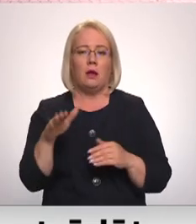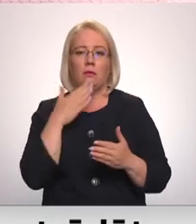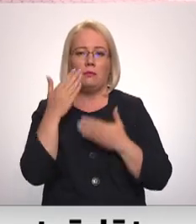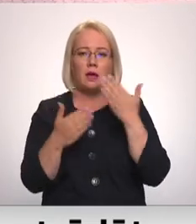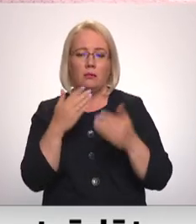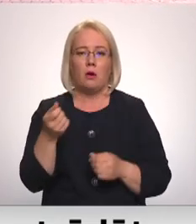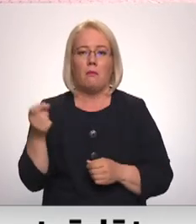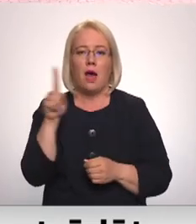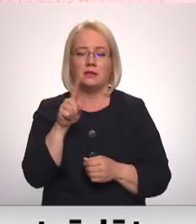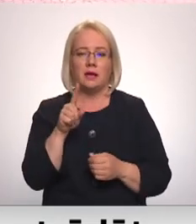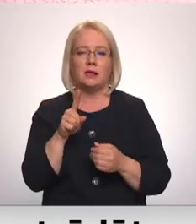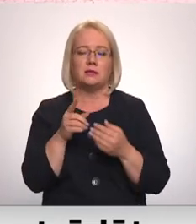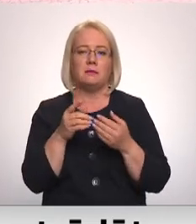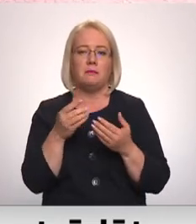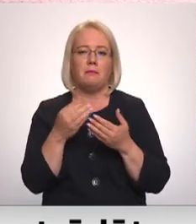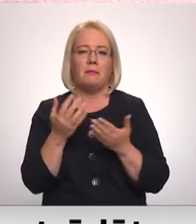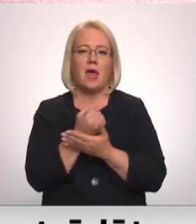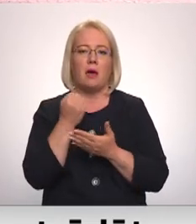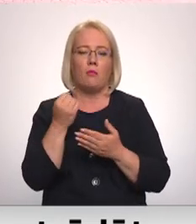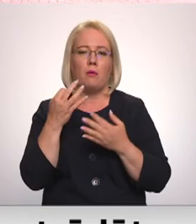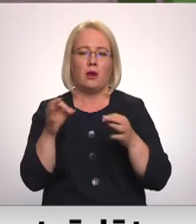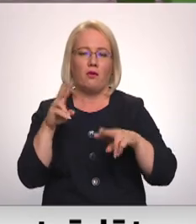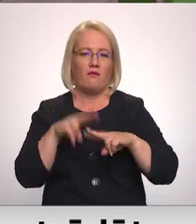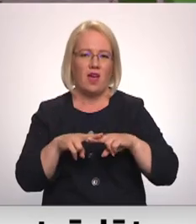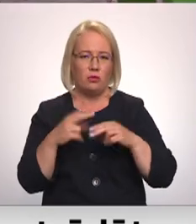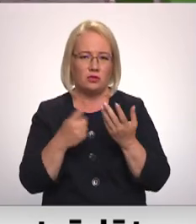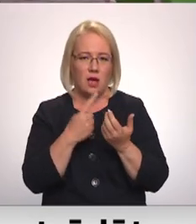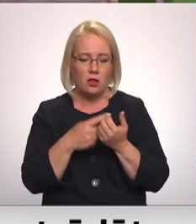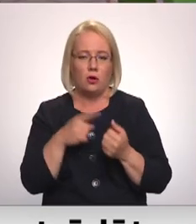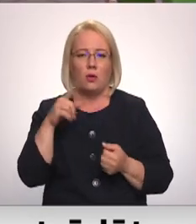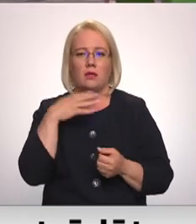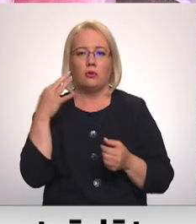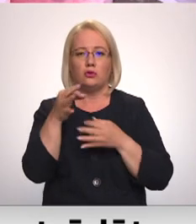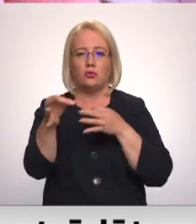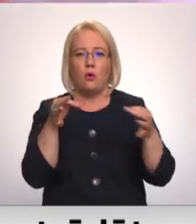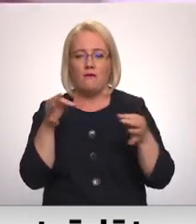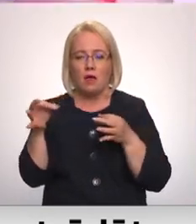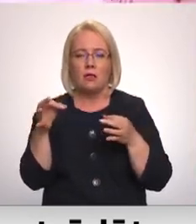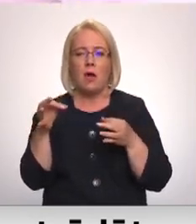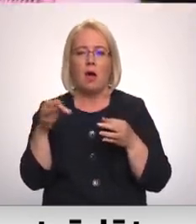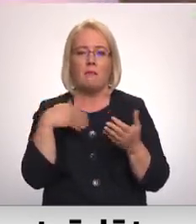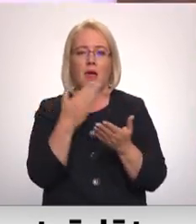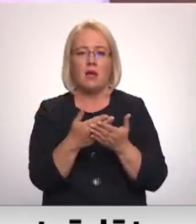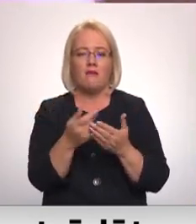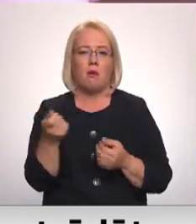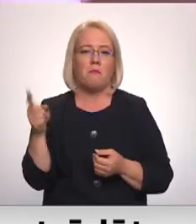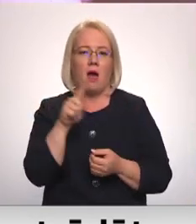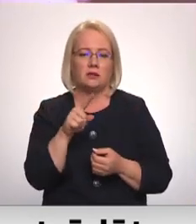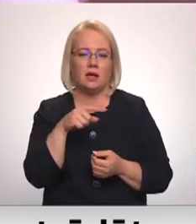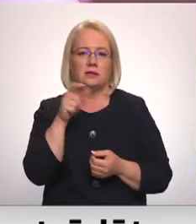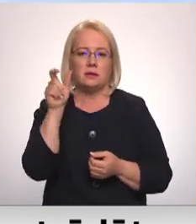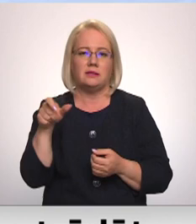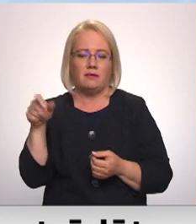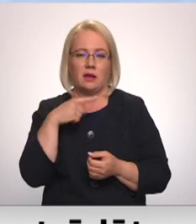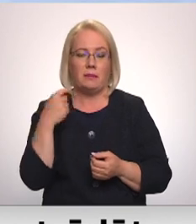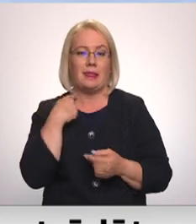pārsniec pieejamo vakanšu skaitu, jo atsevišķos novados pieprasījums pēc darba pārsniec piedāvājumu. Bet Rīgā vēl darbu var paspēt atrast